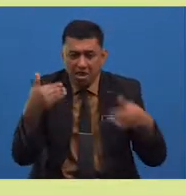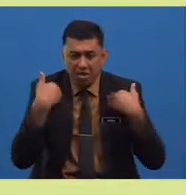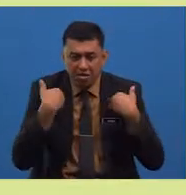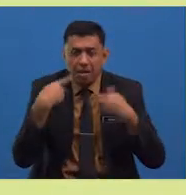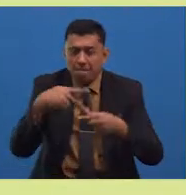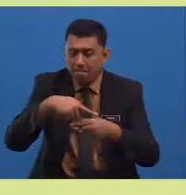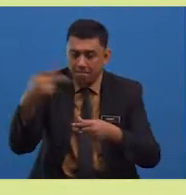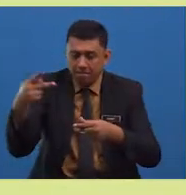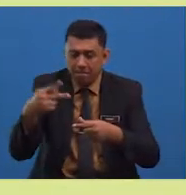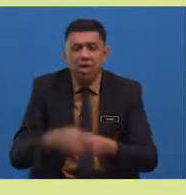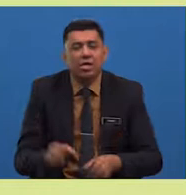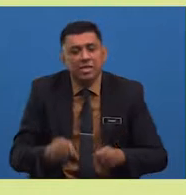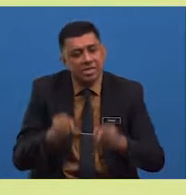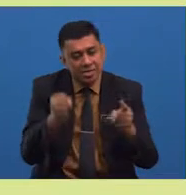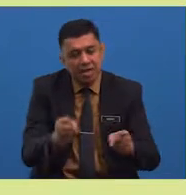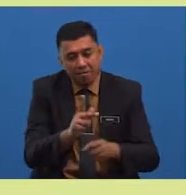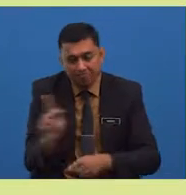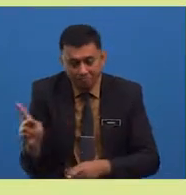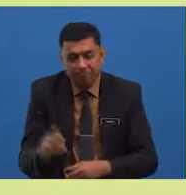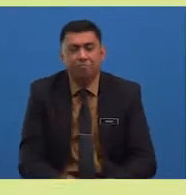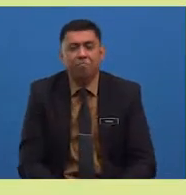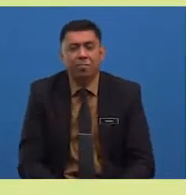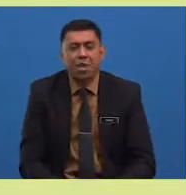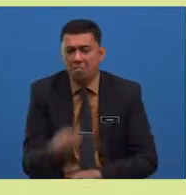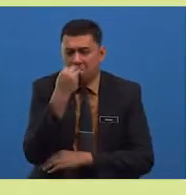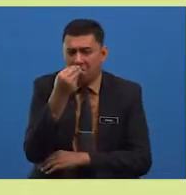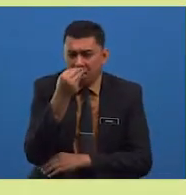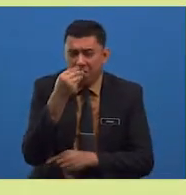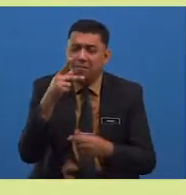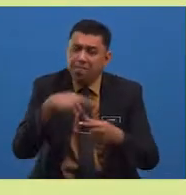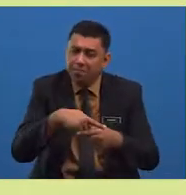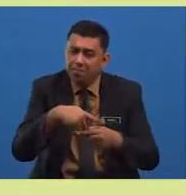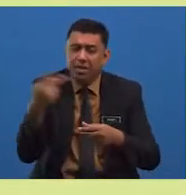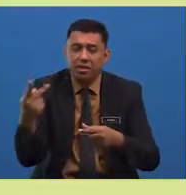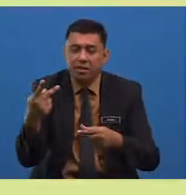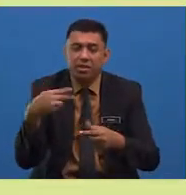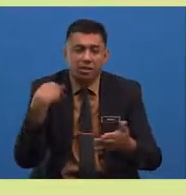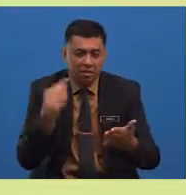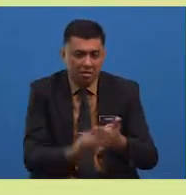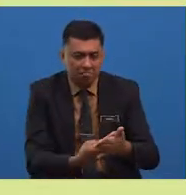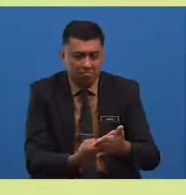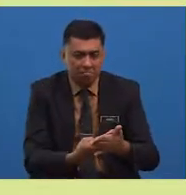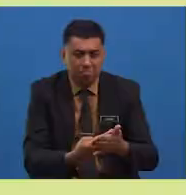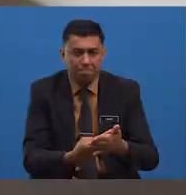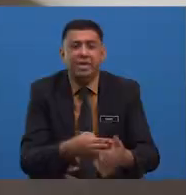sedangkan dia telah memakan padi di bumi sehingga kenyam.